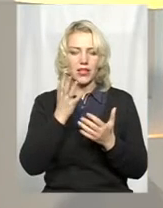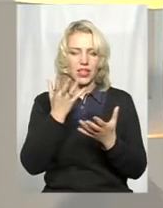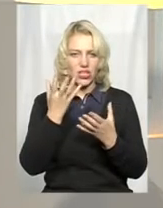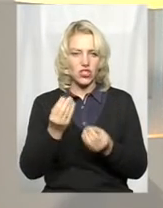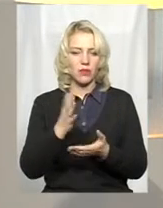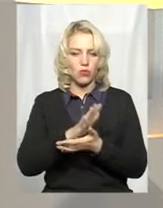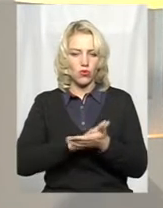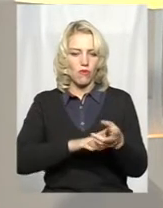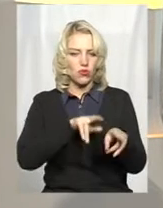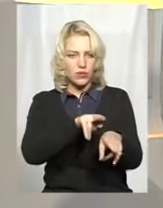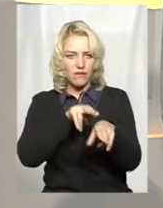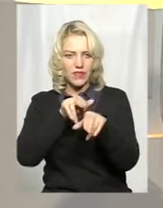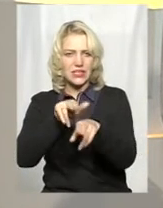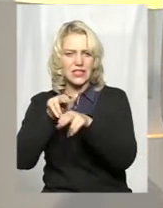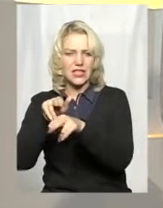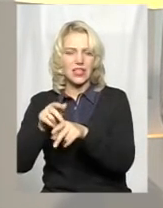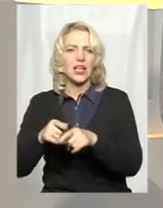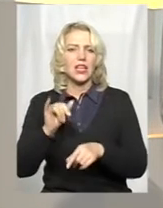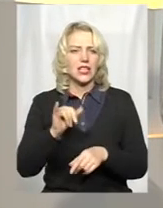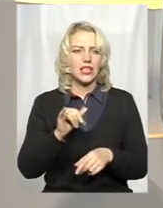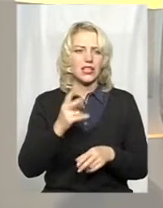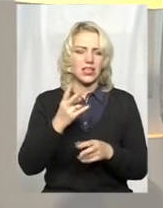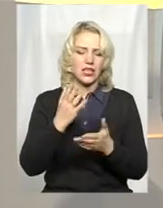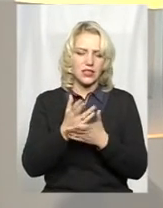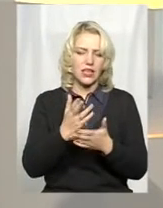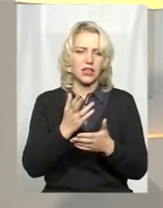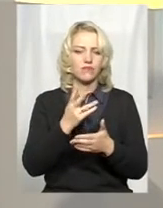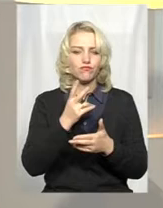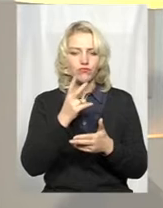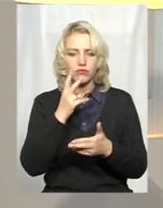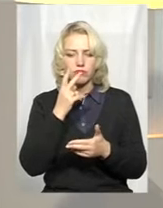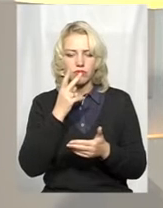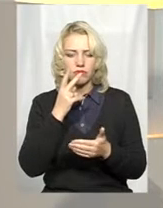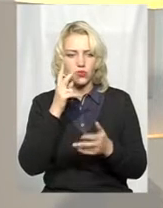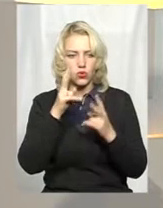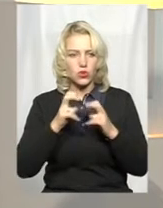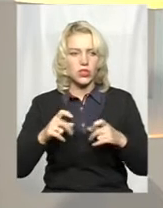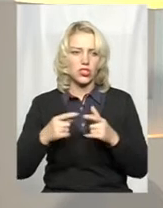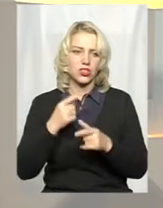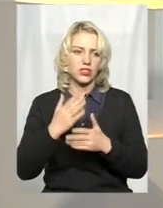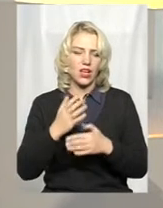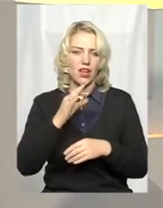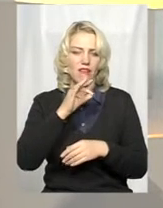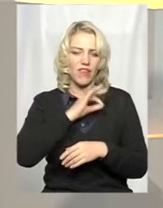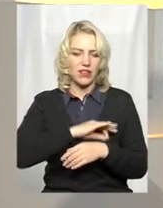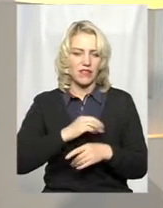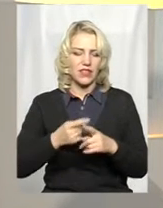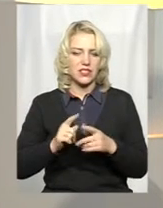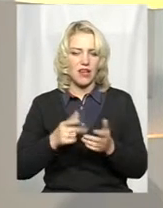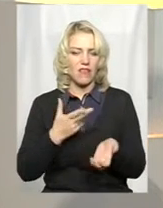даних досліджень, чи є дійсно ефективною ця вакцинація, немає?